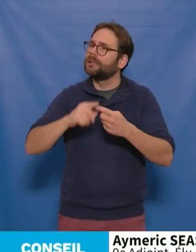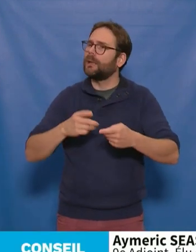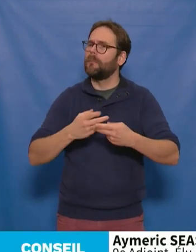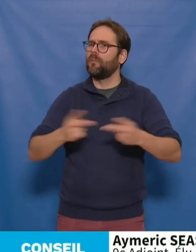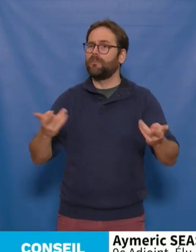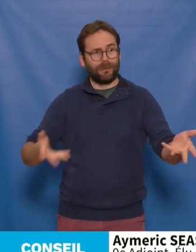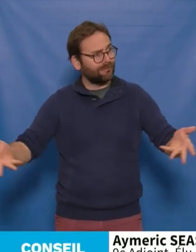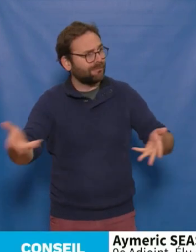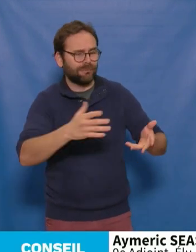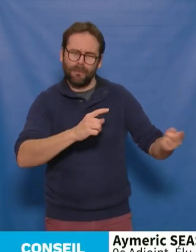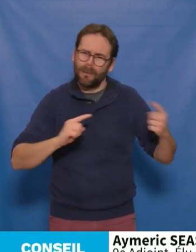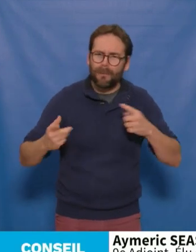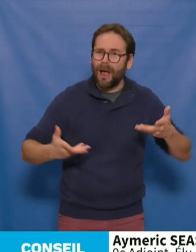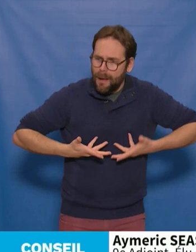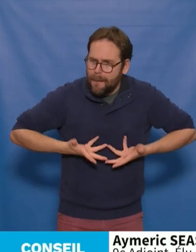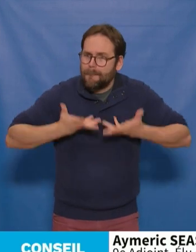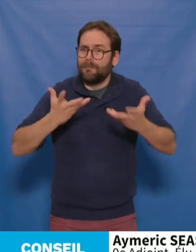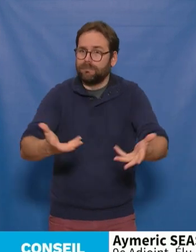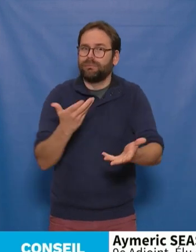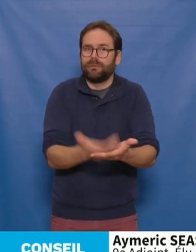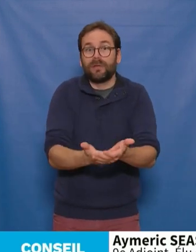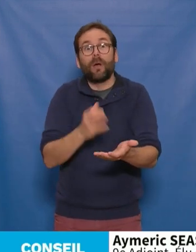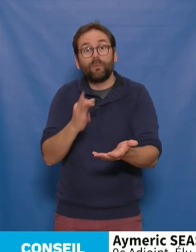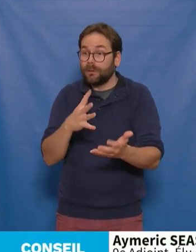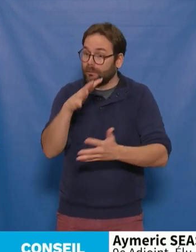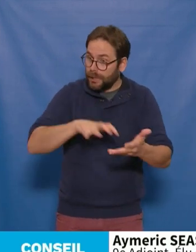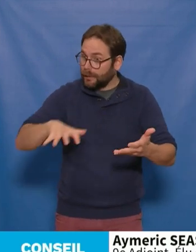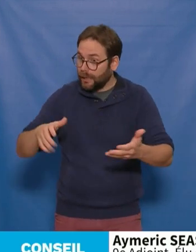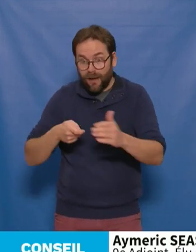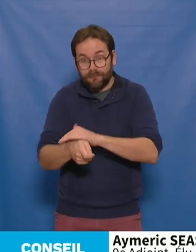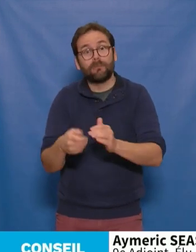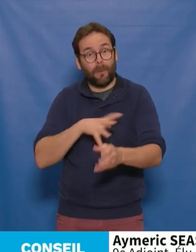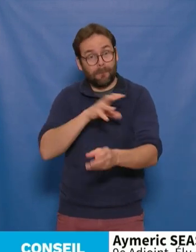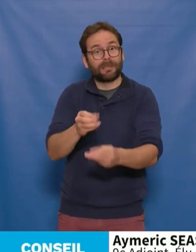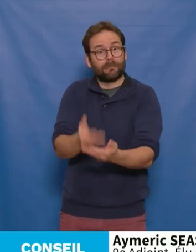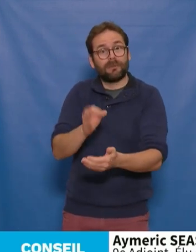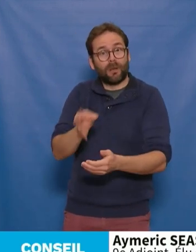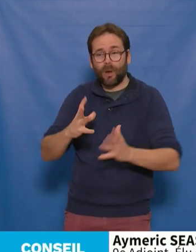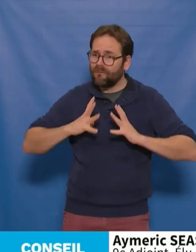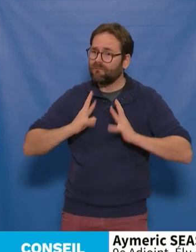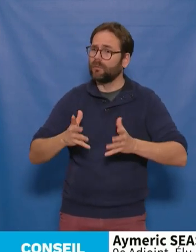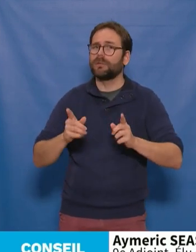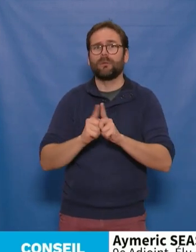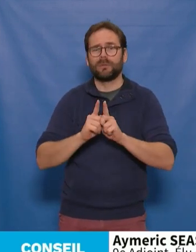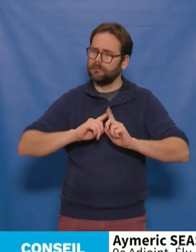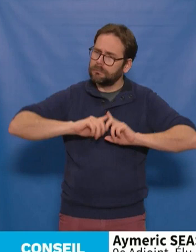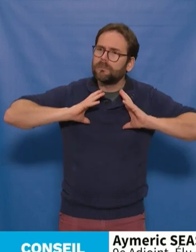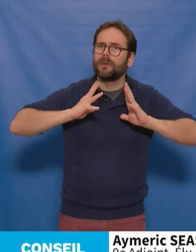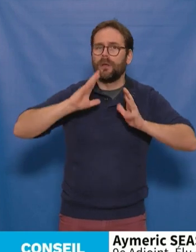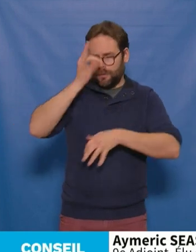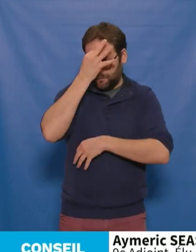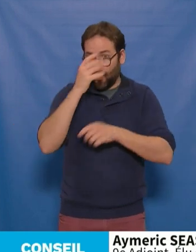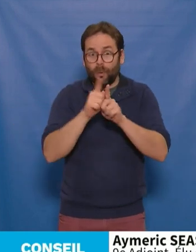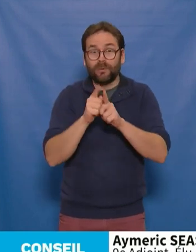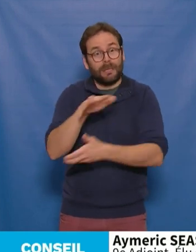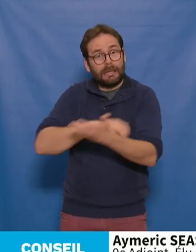lequel nous est donné de délibérer aujourd'hui en soutenant ces projets d'investissement volontaires et plus nécessaires encore pour faire face